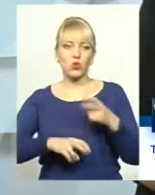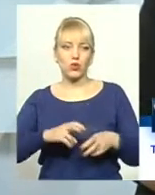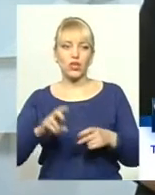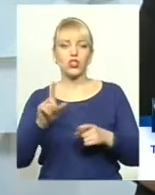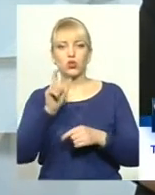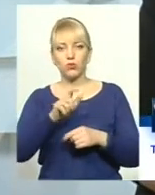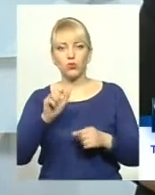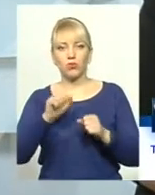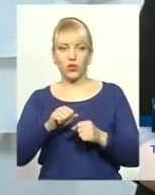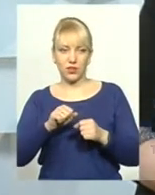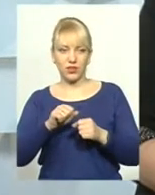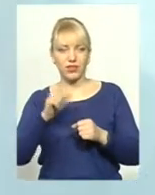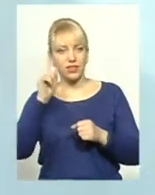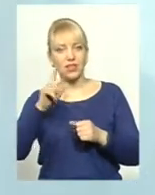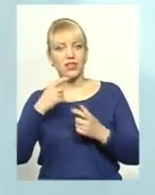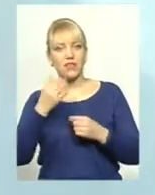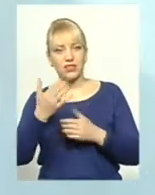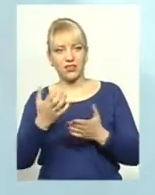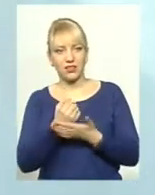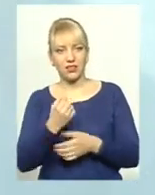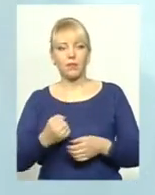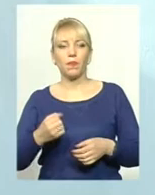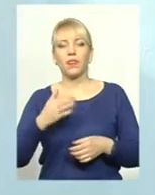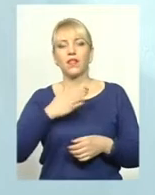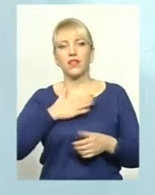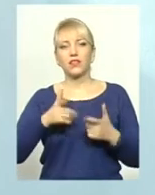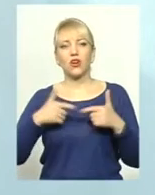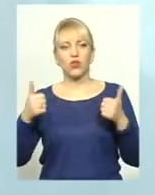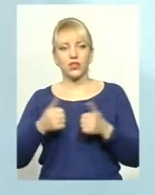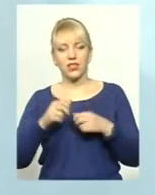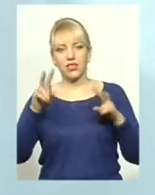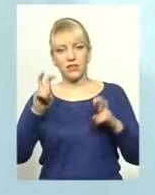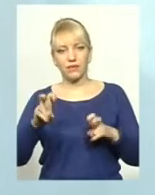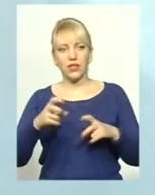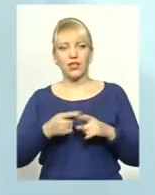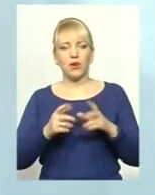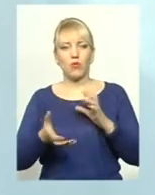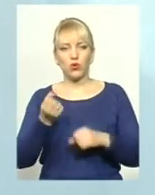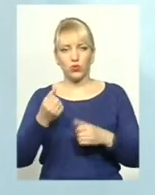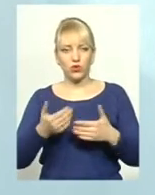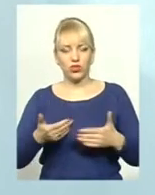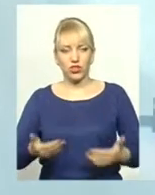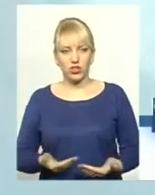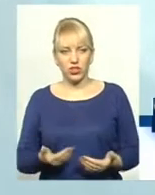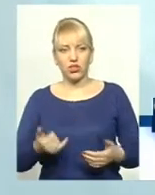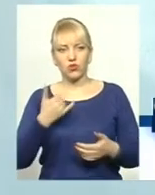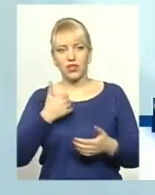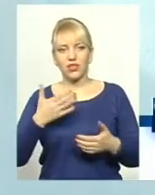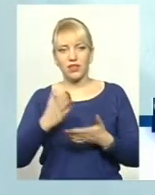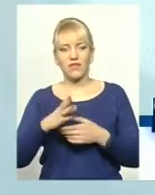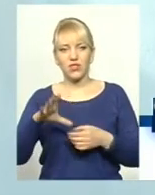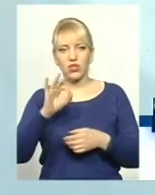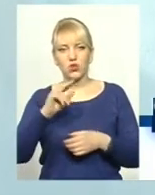звертатись, де знайти ваші контакти. Ну, взагалі-то, наша організація називається ГО «Врятуй життя», у нас є в усіх соціальних